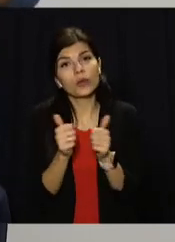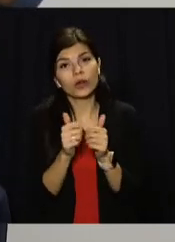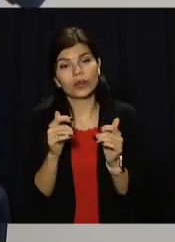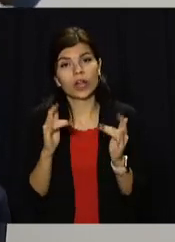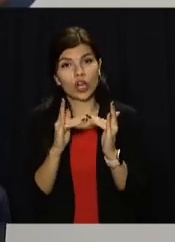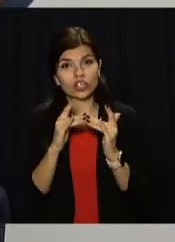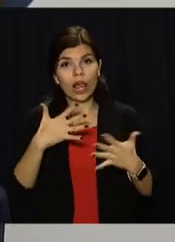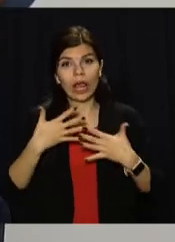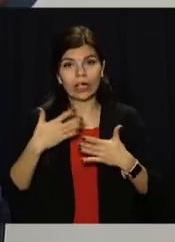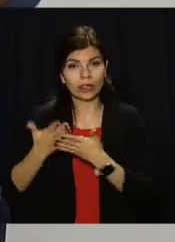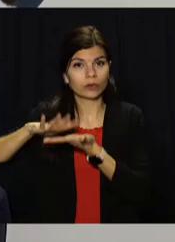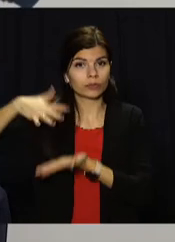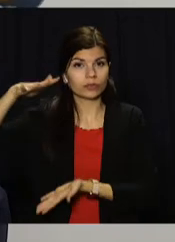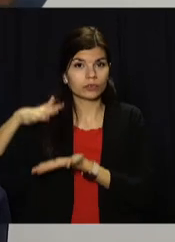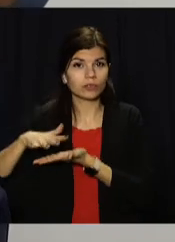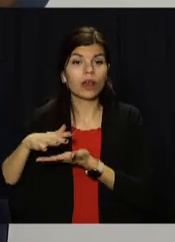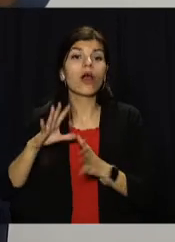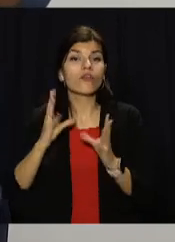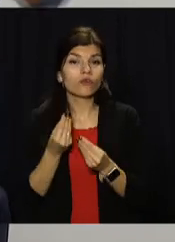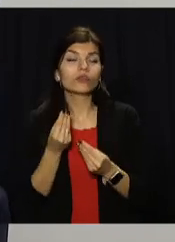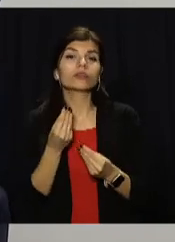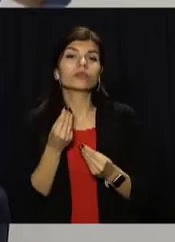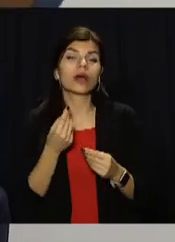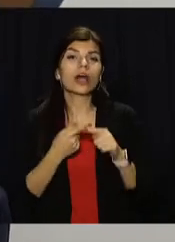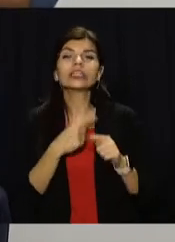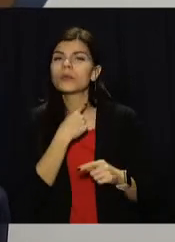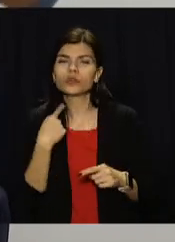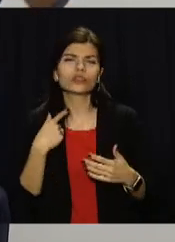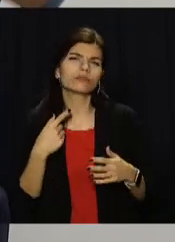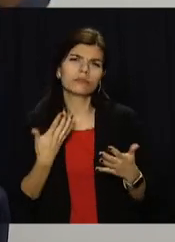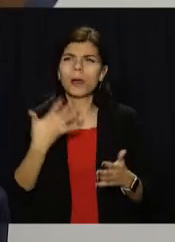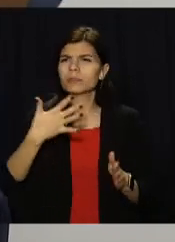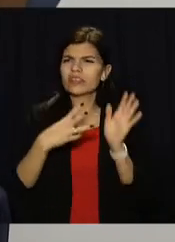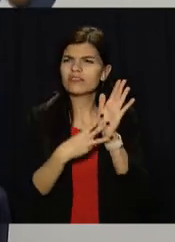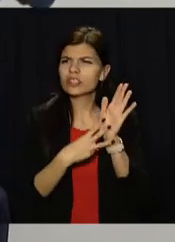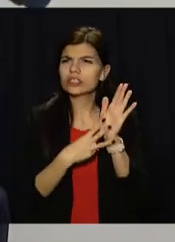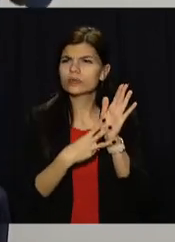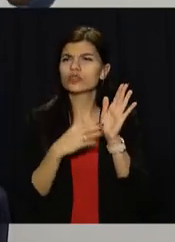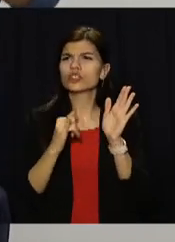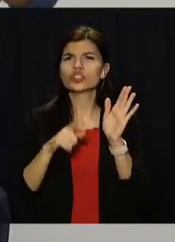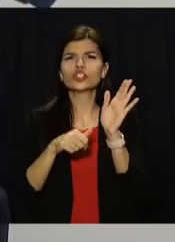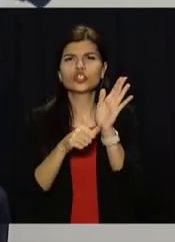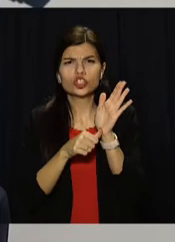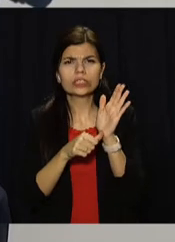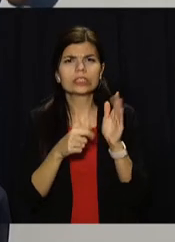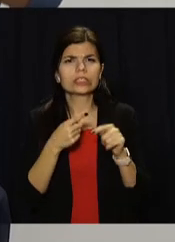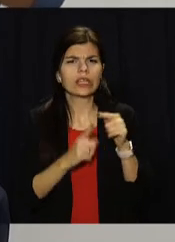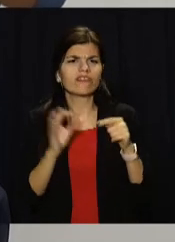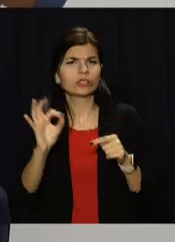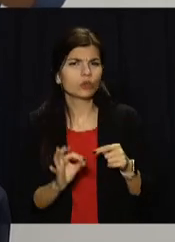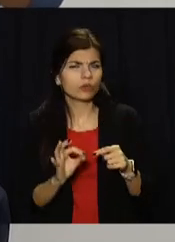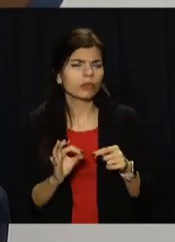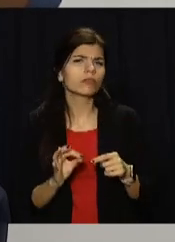знаходиться кисневий концентратор. Загальна кількість забезпеченості складає 58,6%.